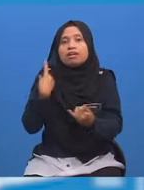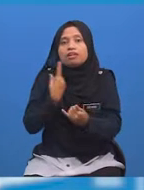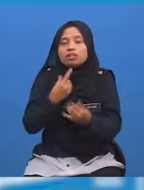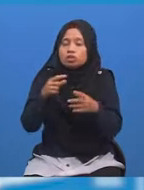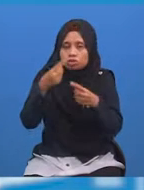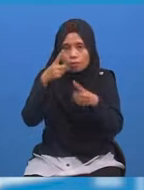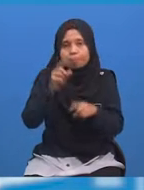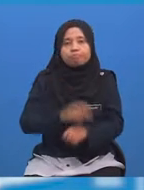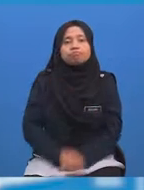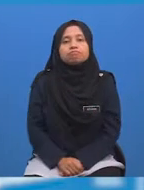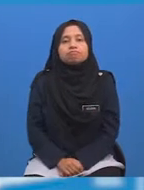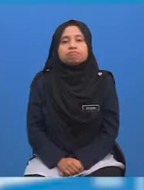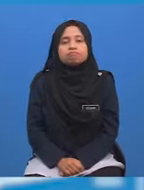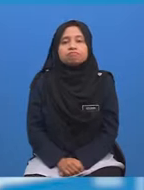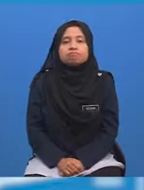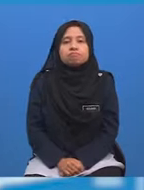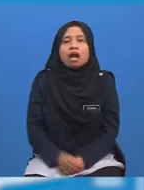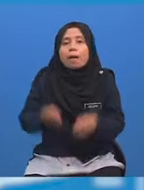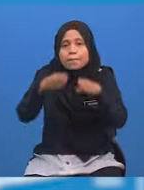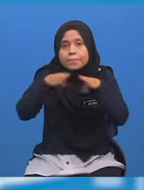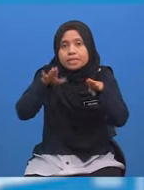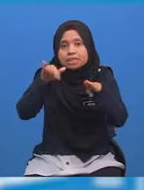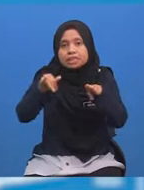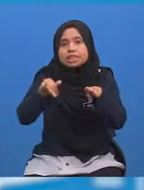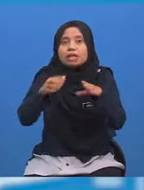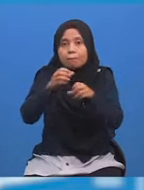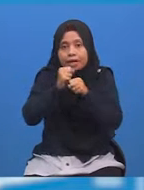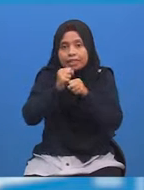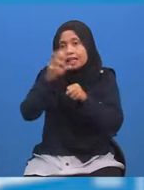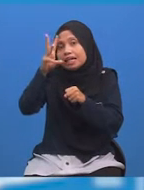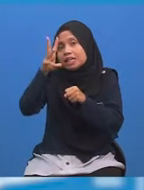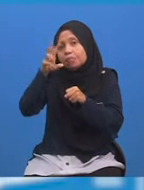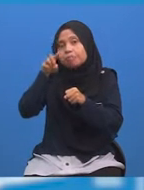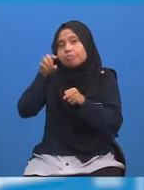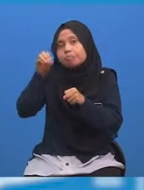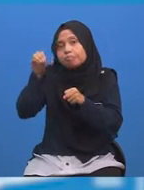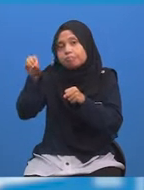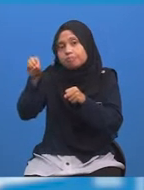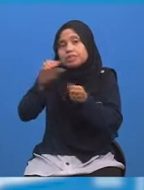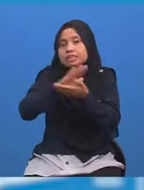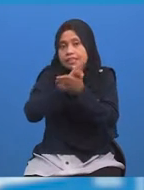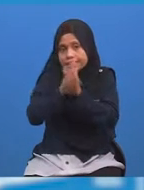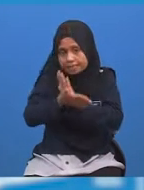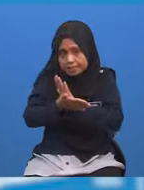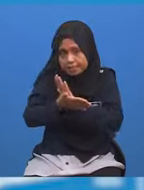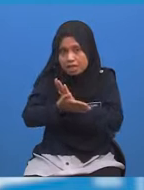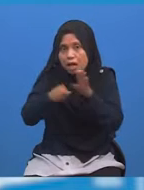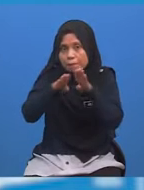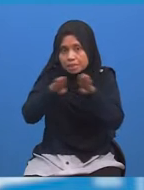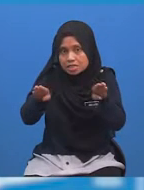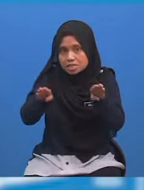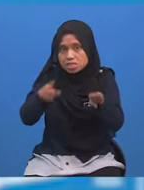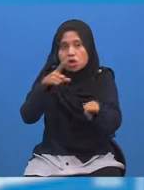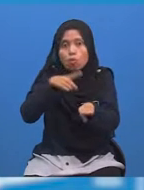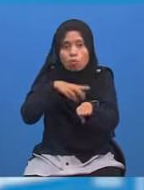kita selesaikan Beza yang diperolehi ialah 6 Jadi, beza